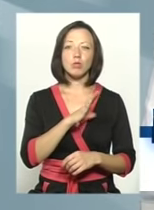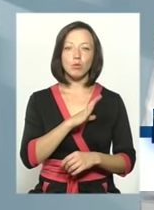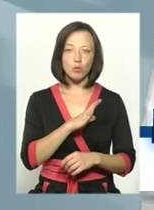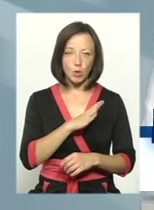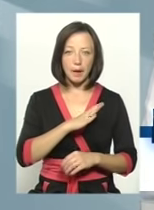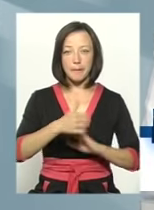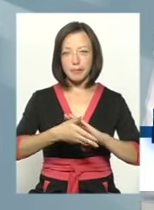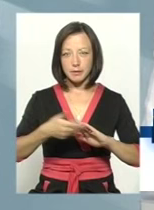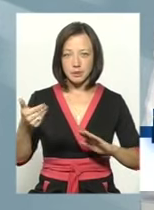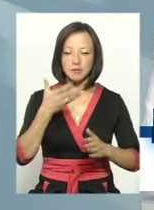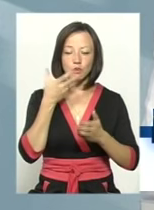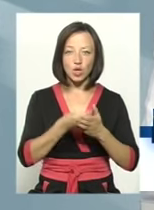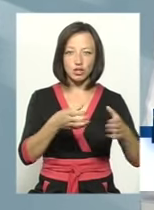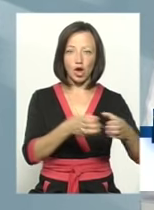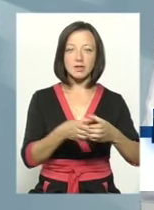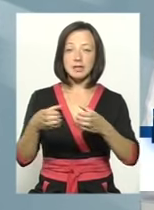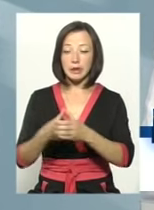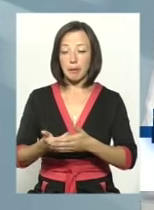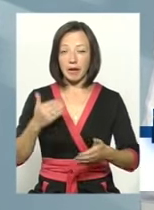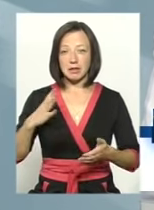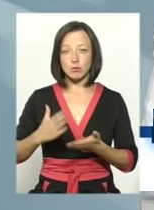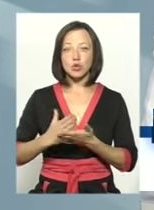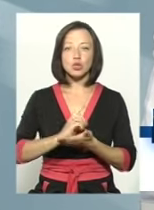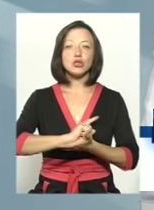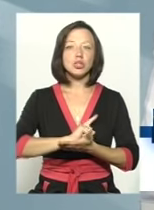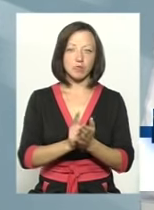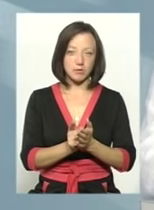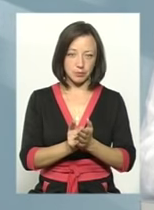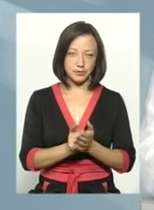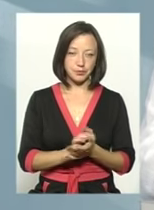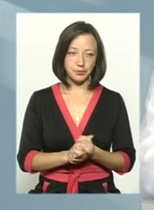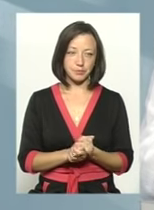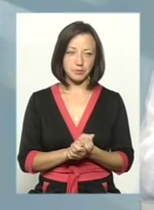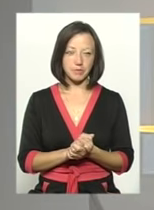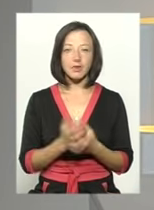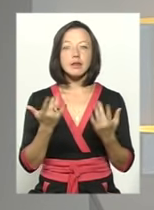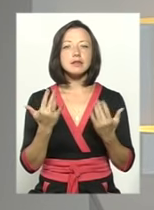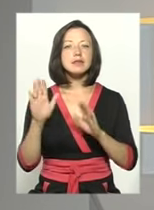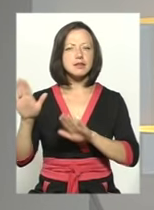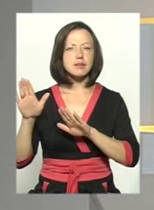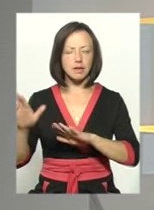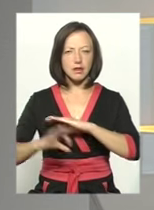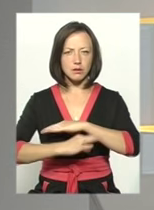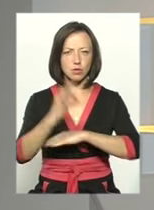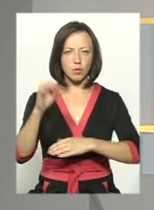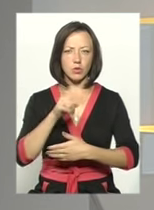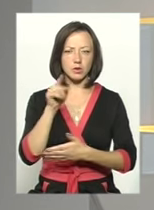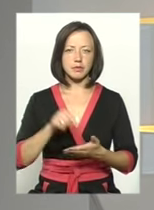мобілізовані в свої частини, де перед цим проходили строкову службу. Так. Скільки часу Ви там були на Сході?